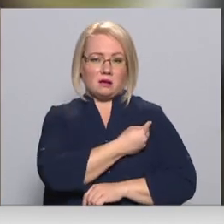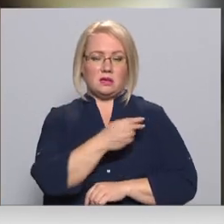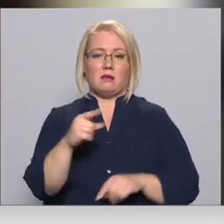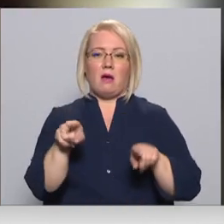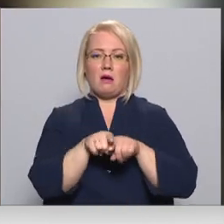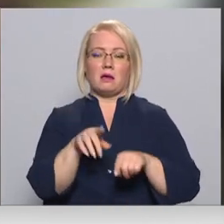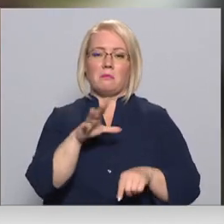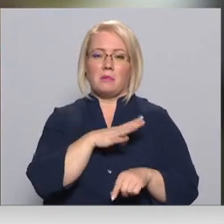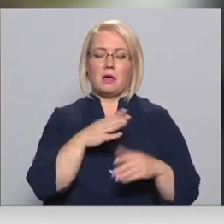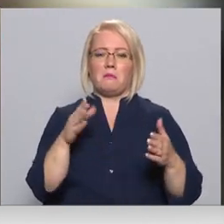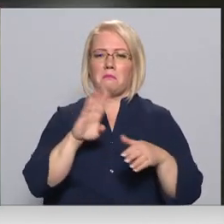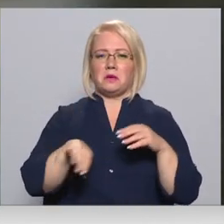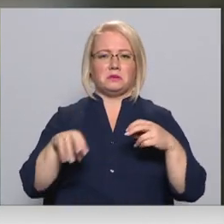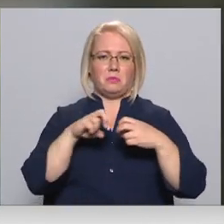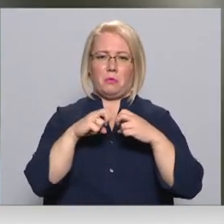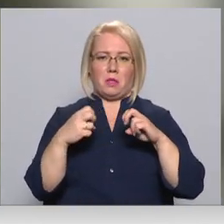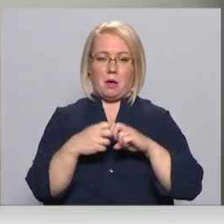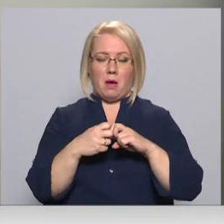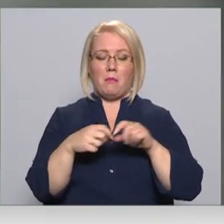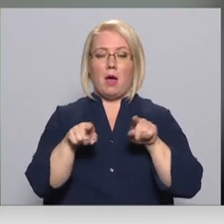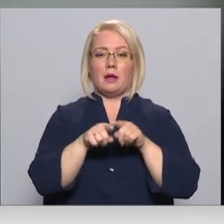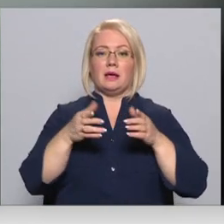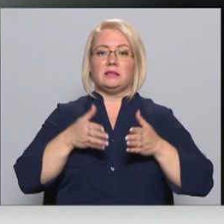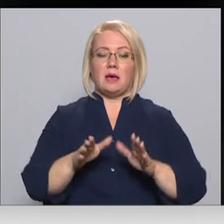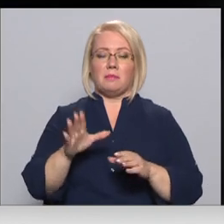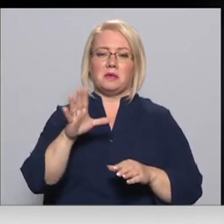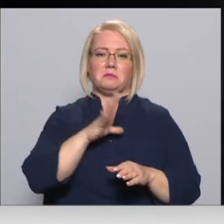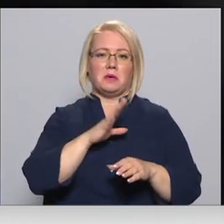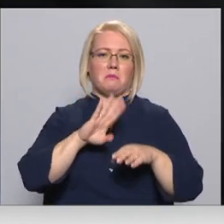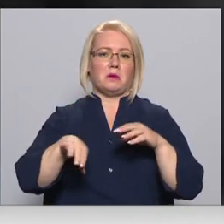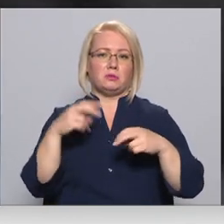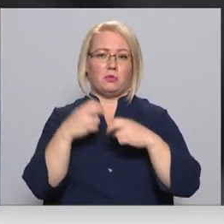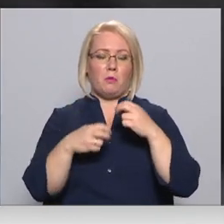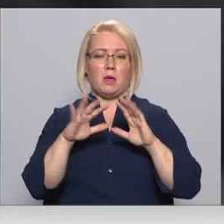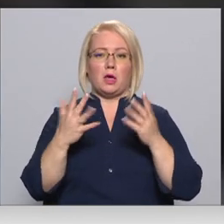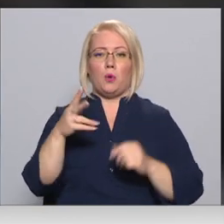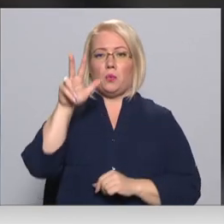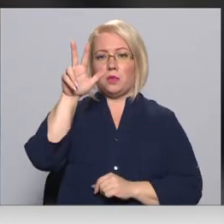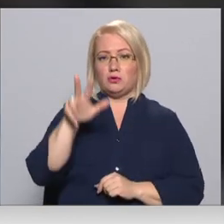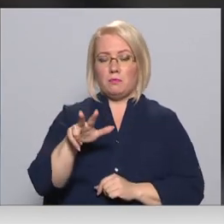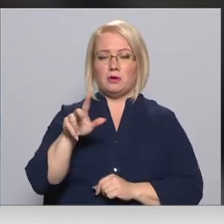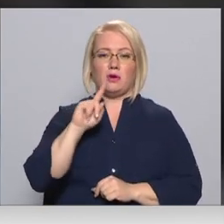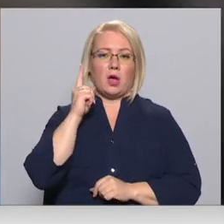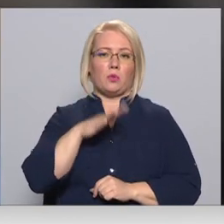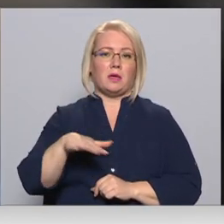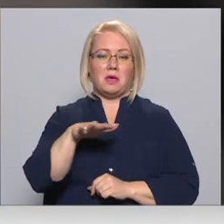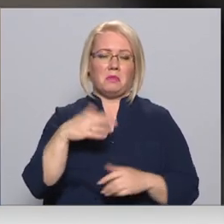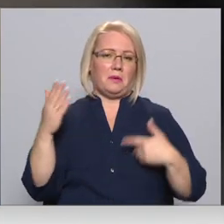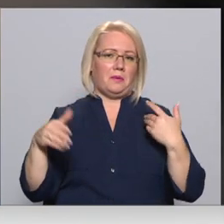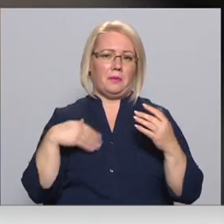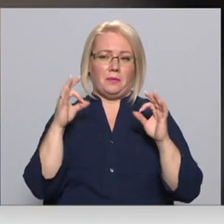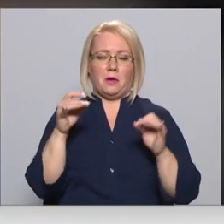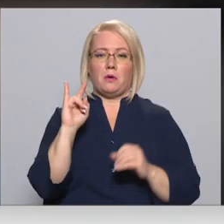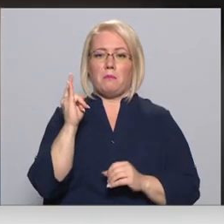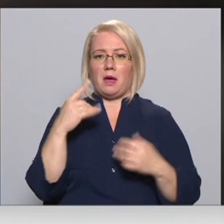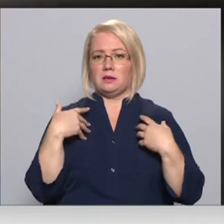jebkādām problēmām. Arī dzemdības pagāja bez komplikācijām, un no jau trešo mēnesi jaunā ģimenē nav raižu, jo bērns ir